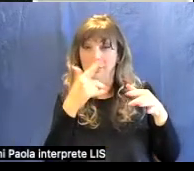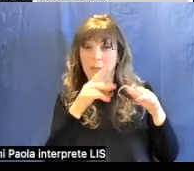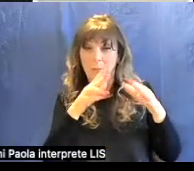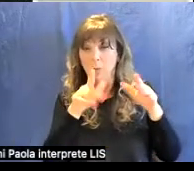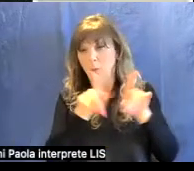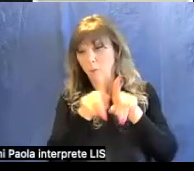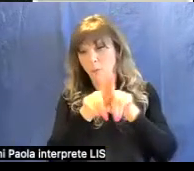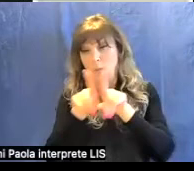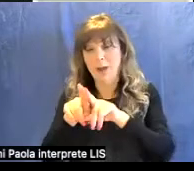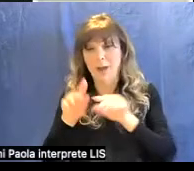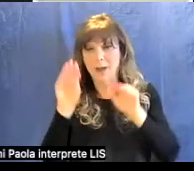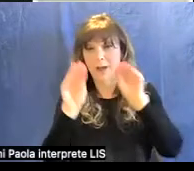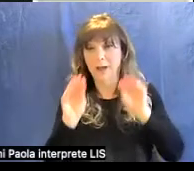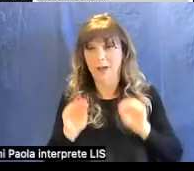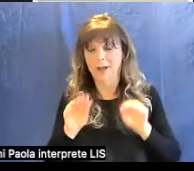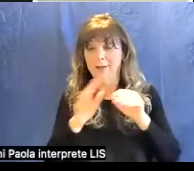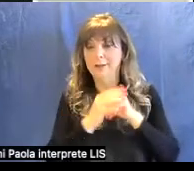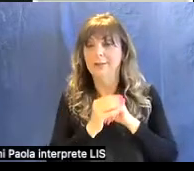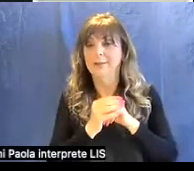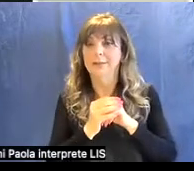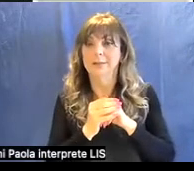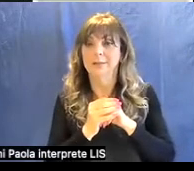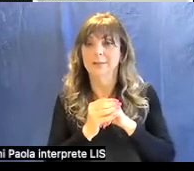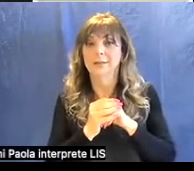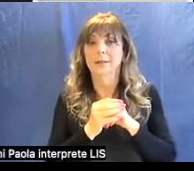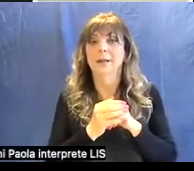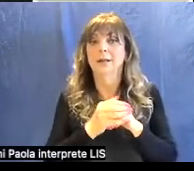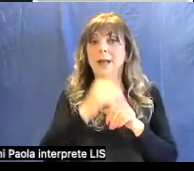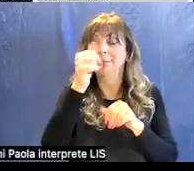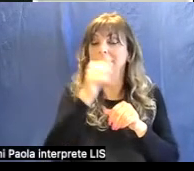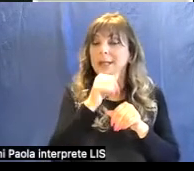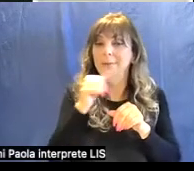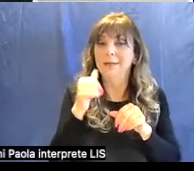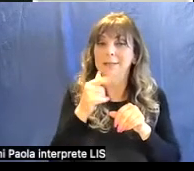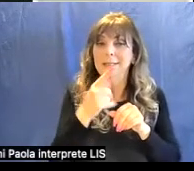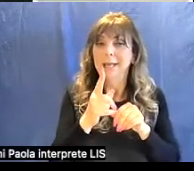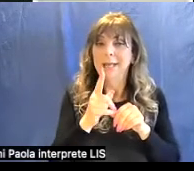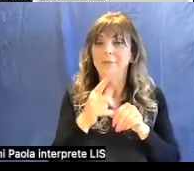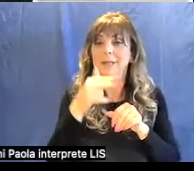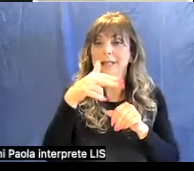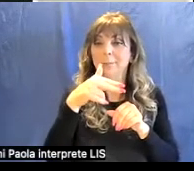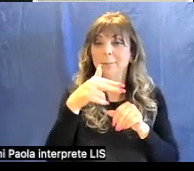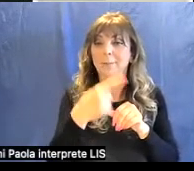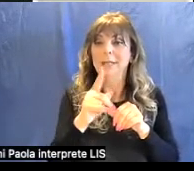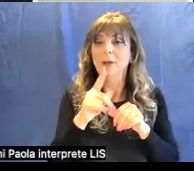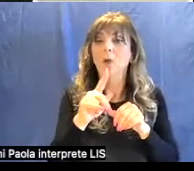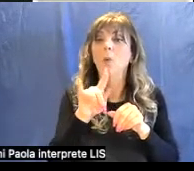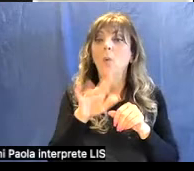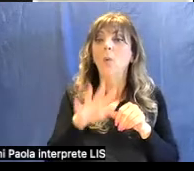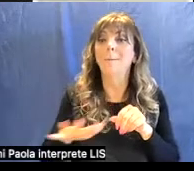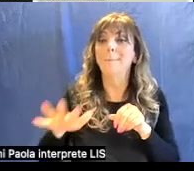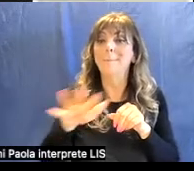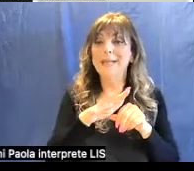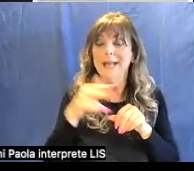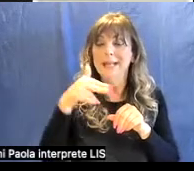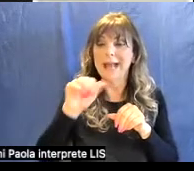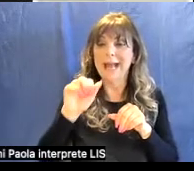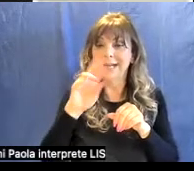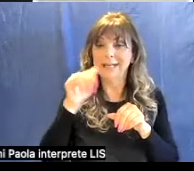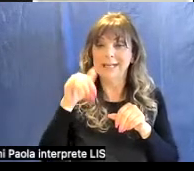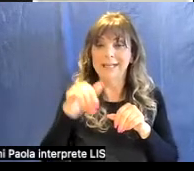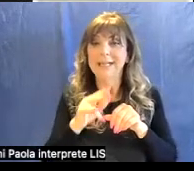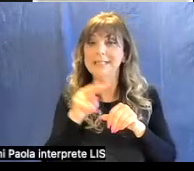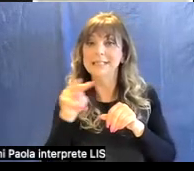però sono opere destinate la prima a Narni in Umbria la seconda città di Castello